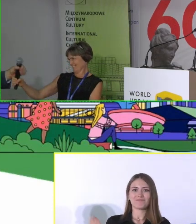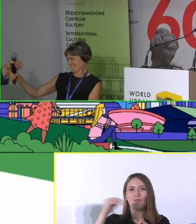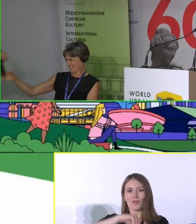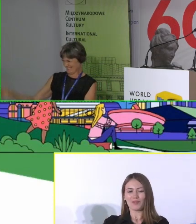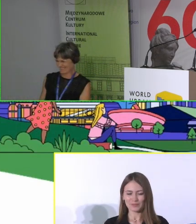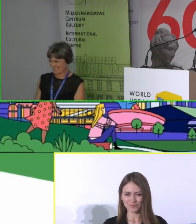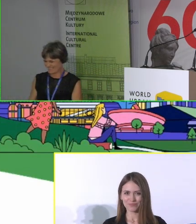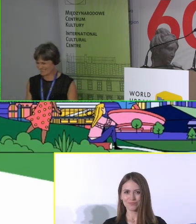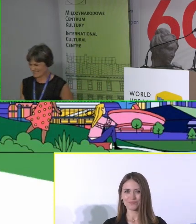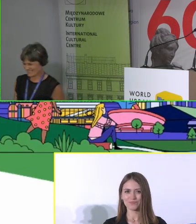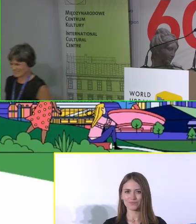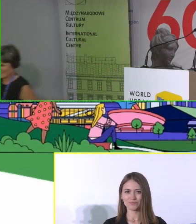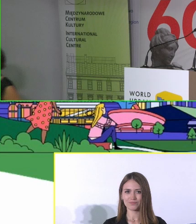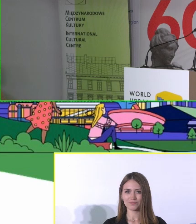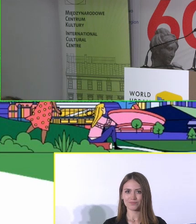Dziękuję.